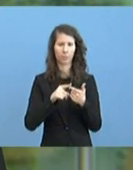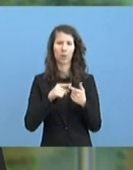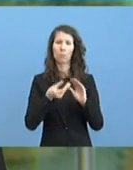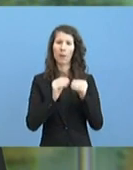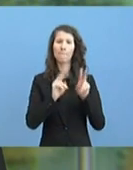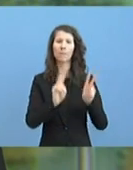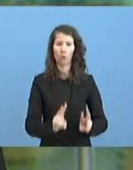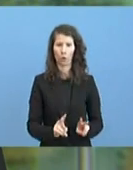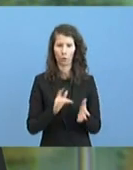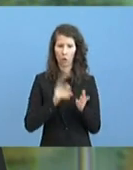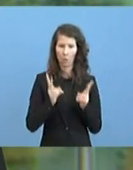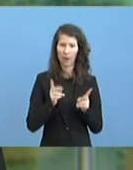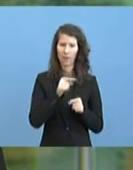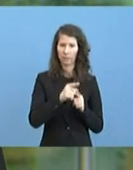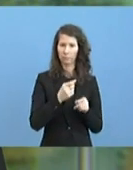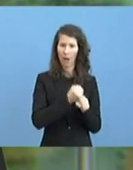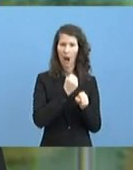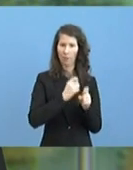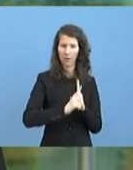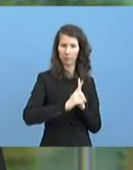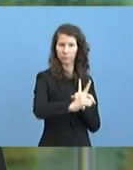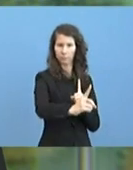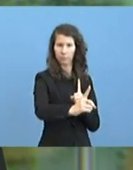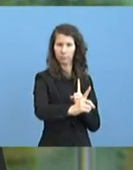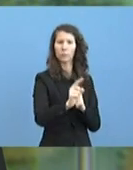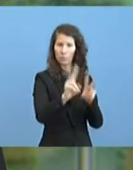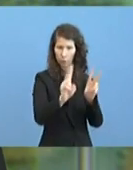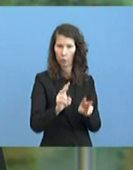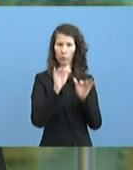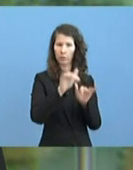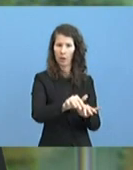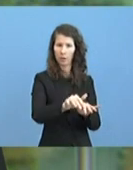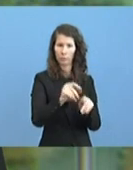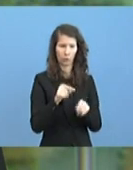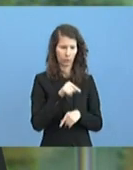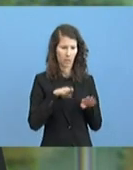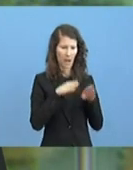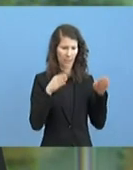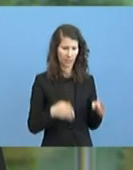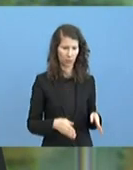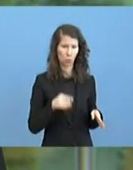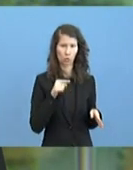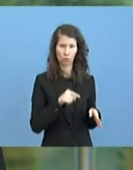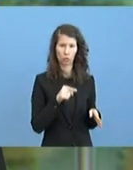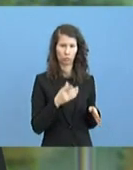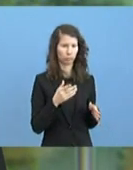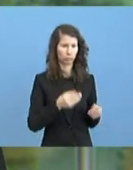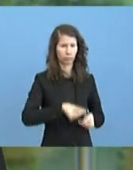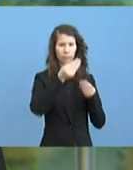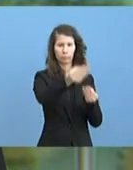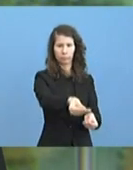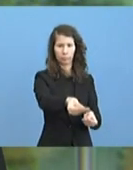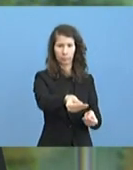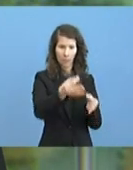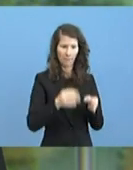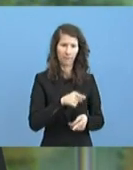weil ja in der Zeit, wo die normalerweise bei der Arbeit sind, die jetzt die Einrichtungen, in denen sie leben, auch tagsüber betreuen müssen. Gibt es dafür Hilfen